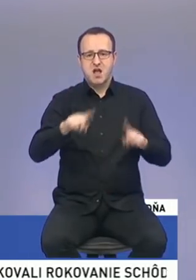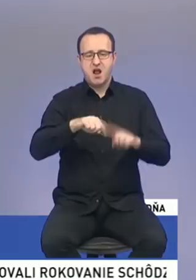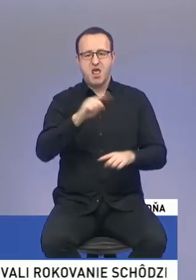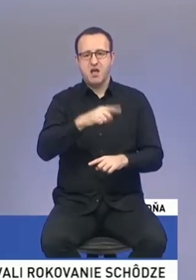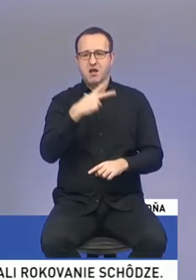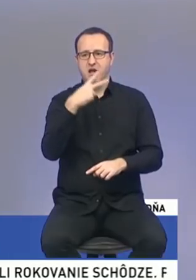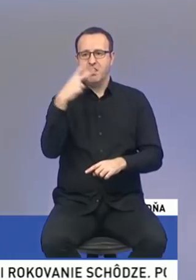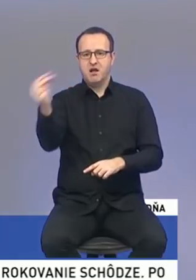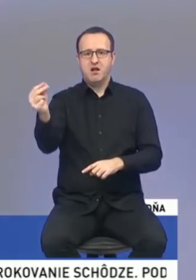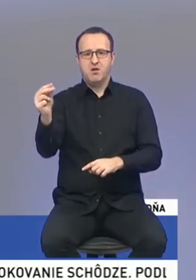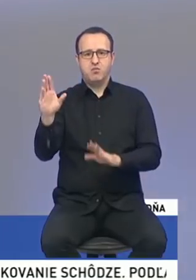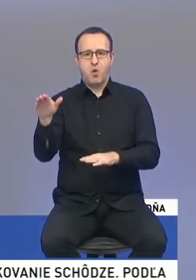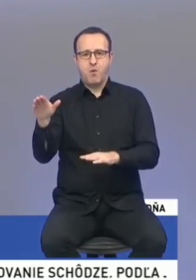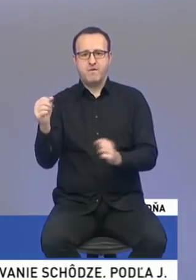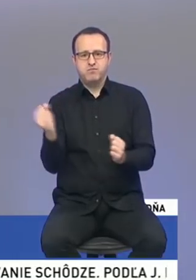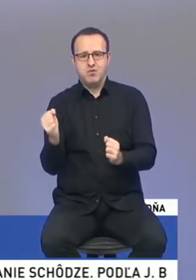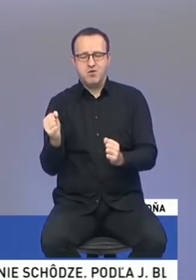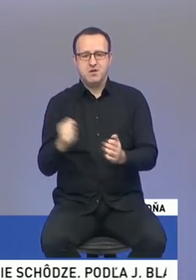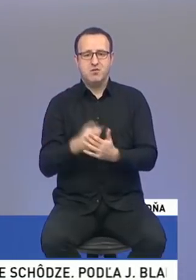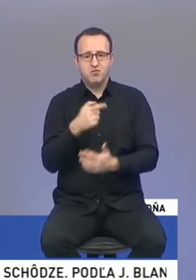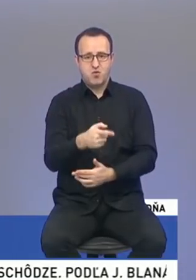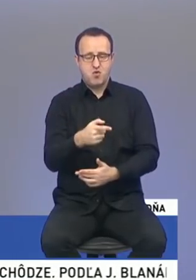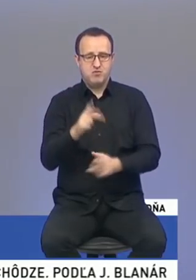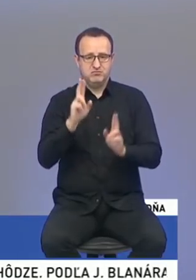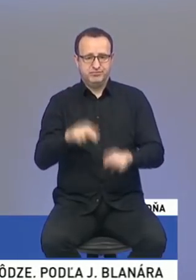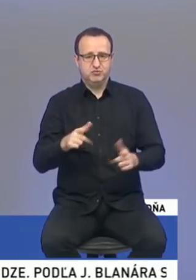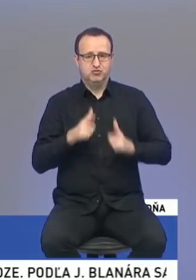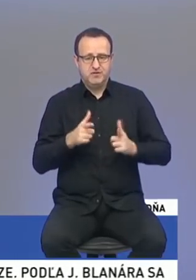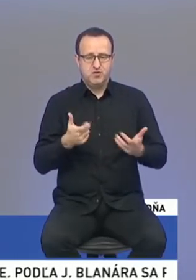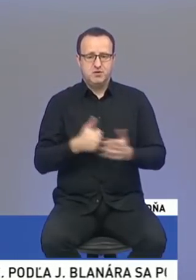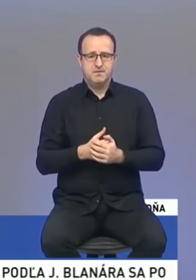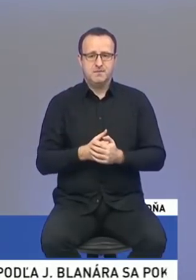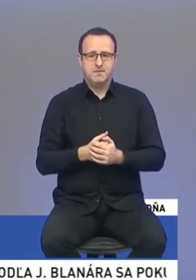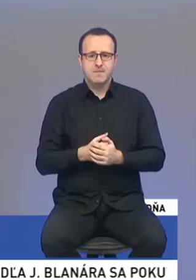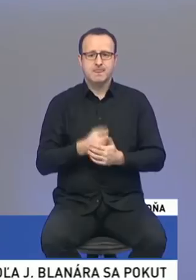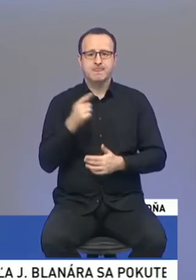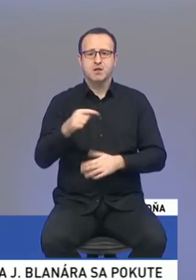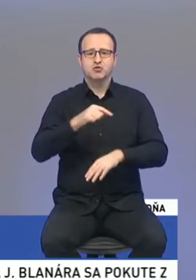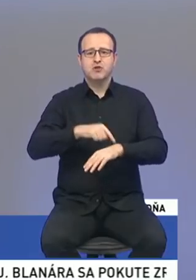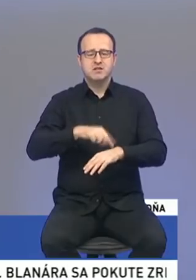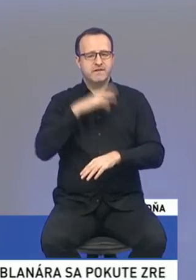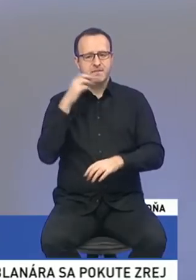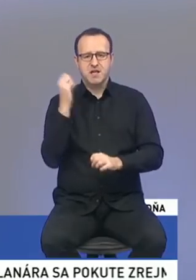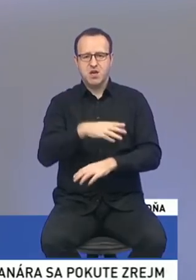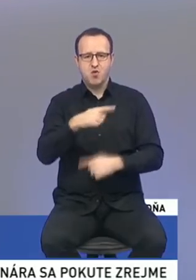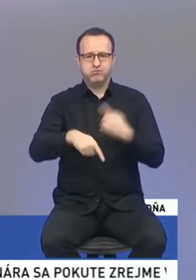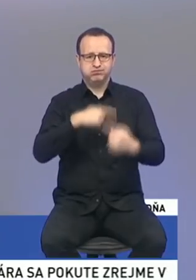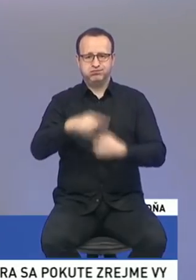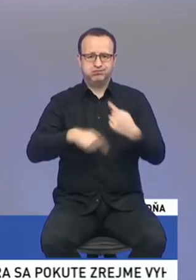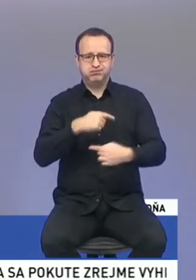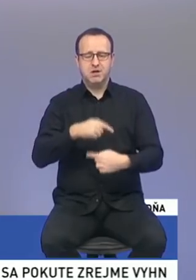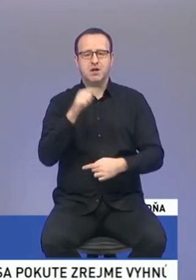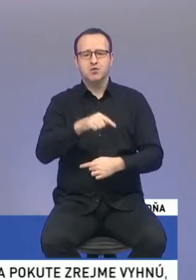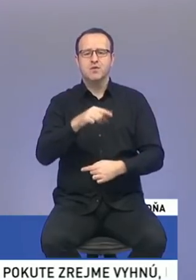tomu strachu, čo bude ďalej. To je tá realita toho žitia. To znamená, že aj v tomto prípade, a ten čas naozaj veľmi rýchlo plinie, aj v tomto prípade by